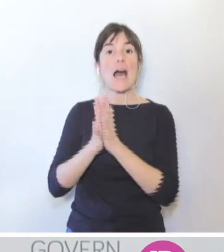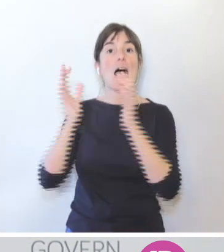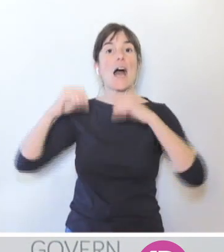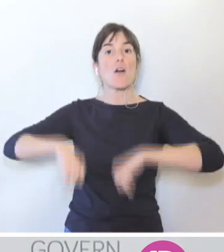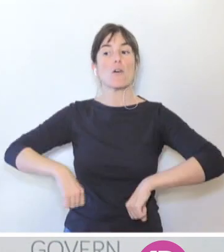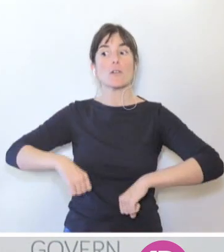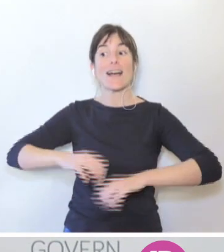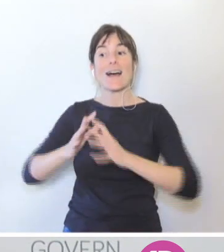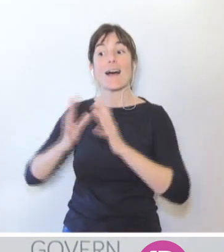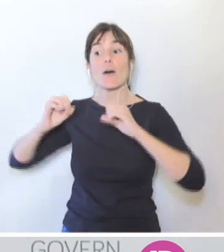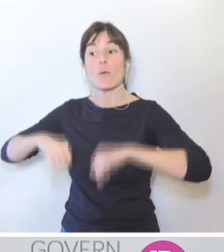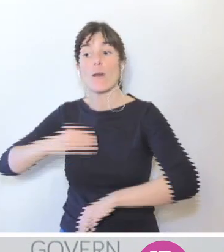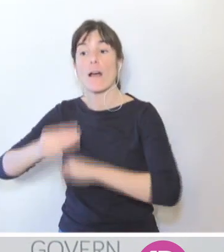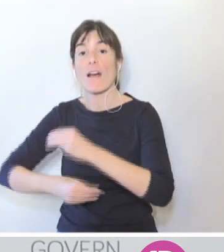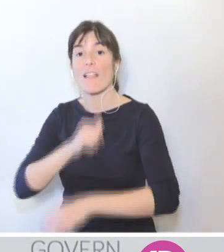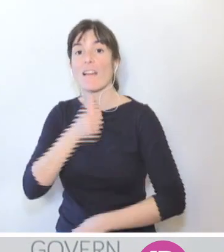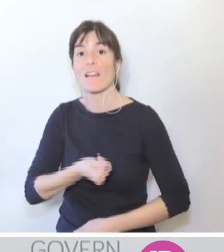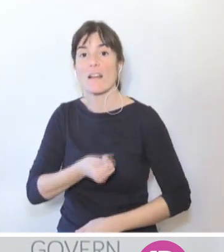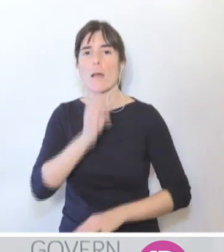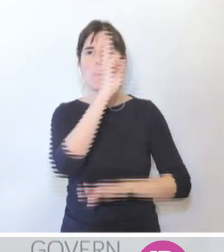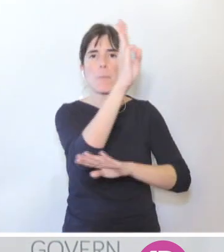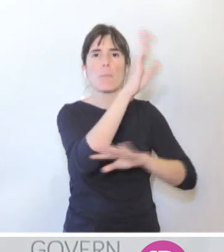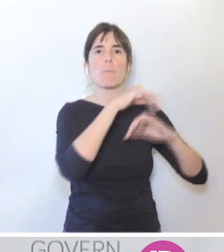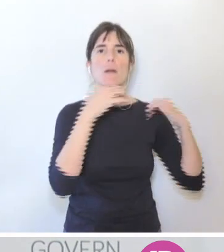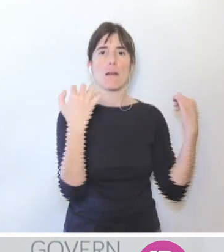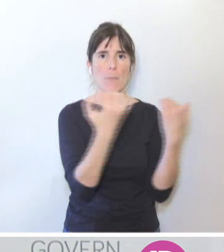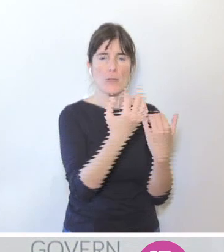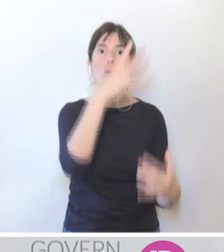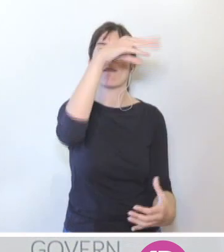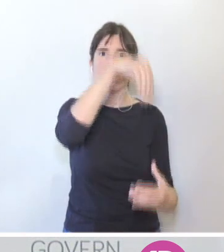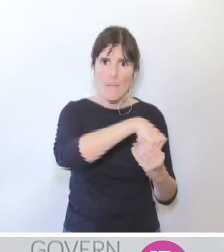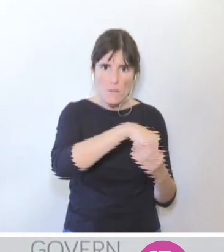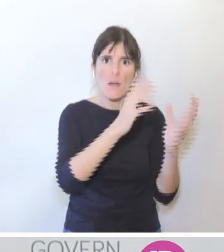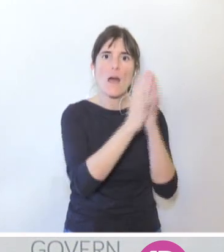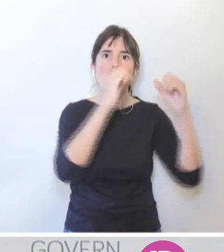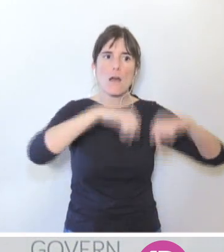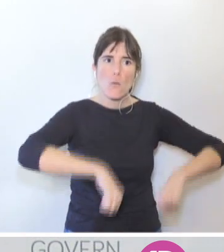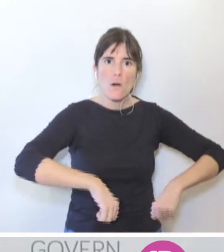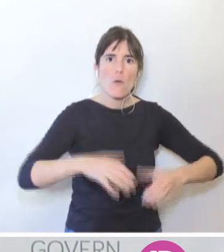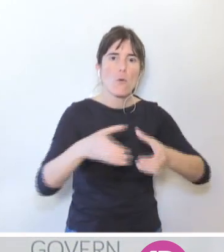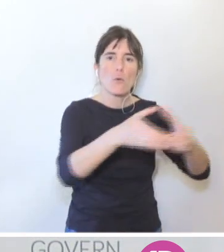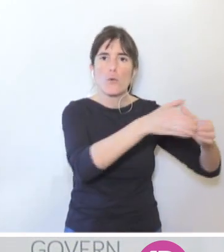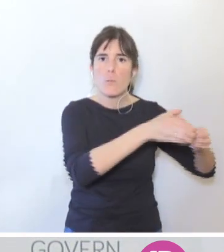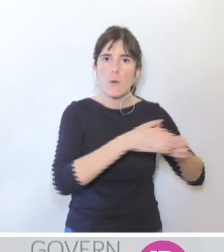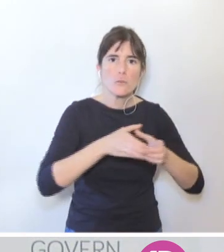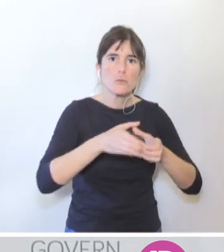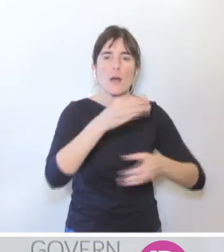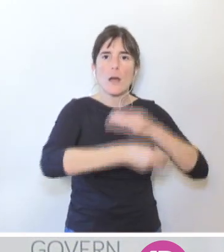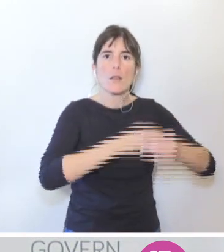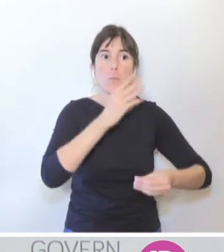Illes Balears en el Parlament de les Illes Balears. I llavors, a les meses corresponents